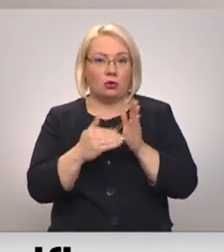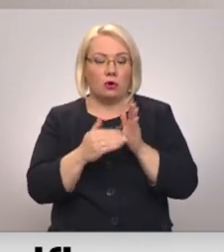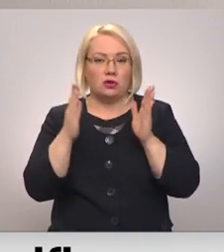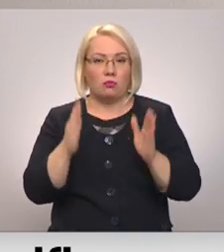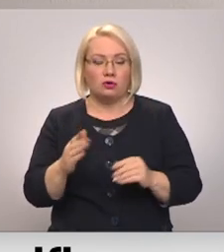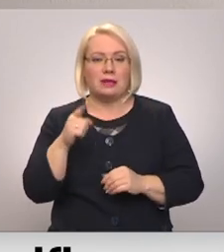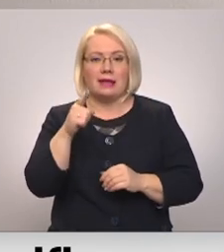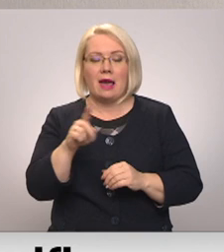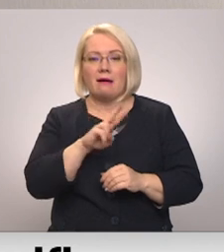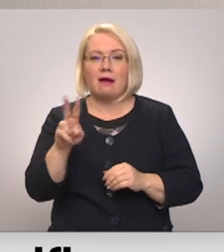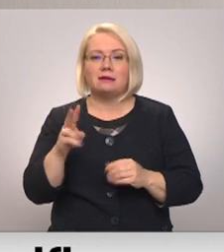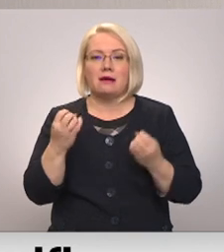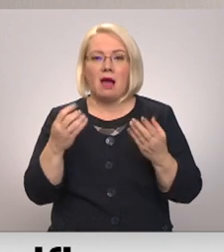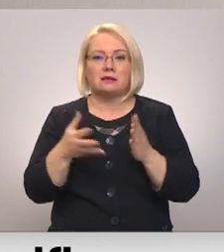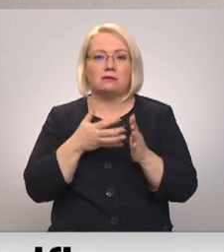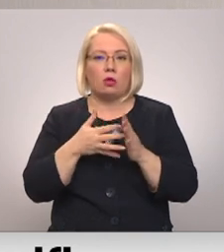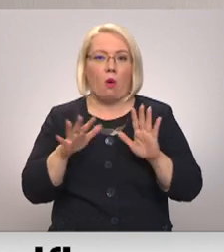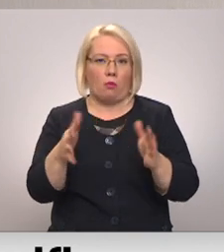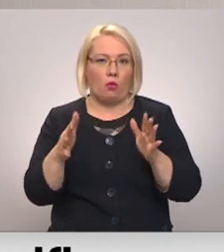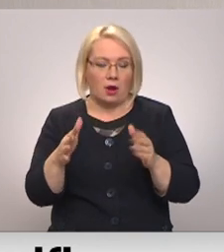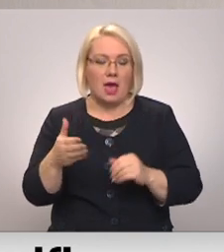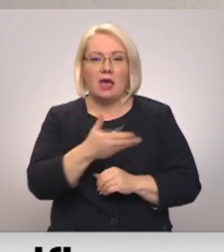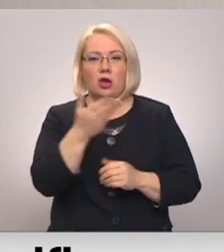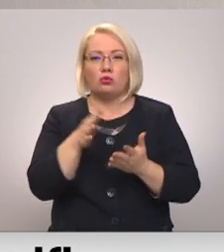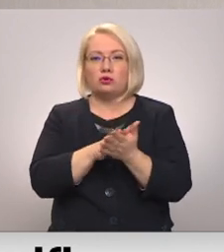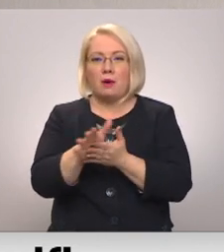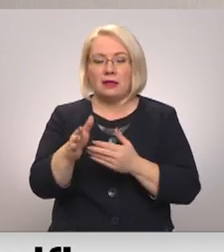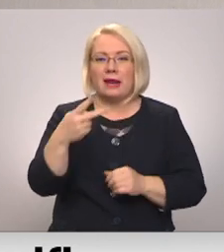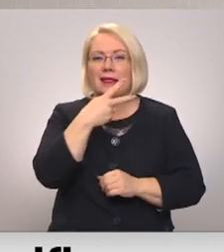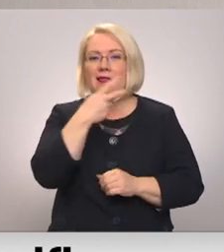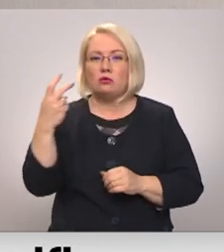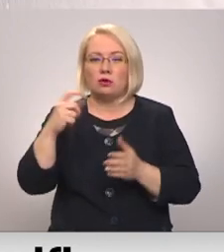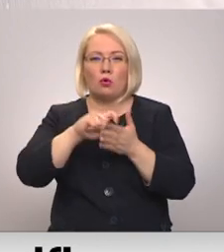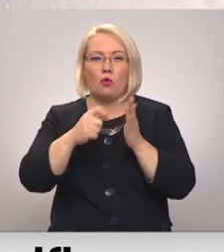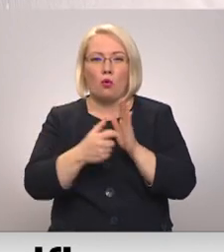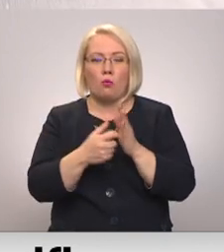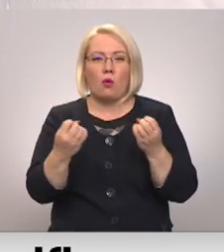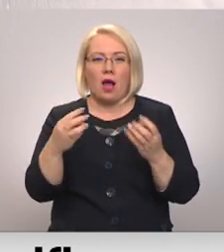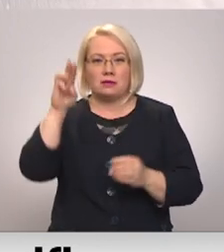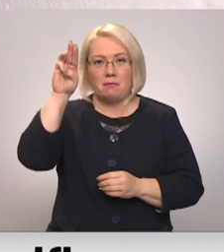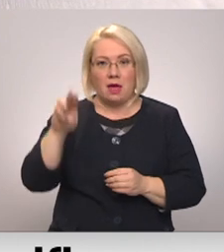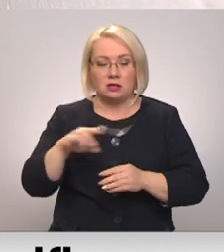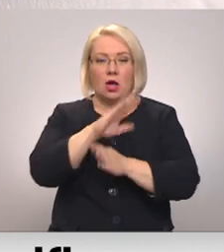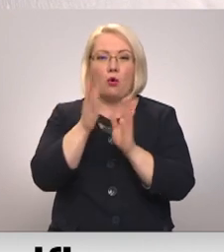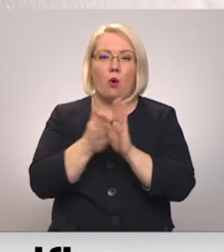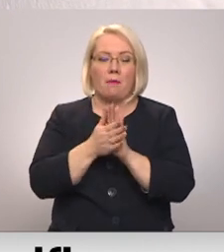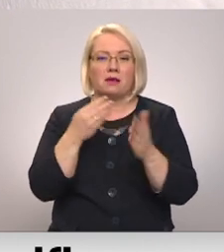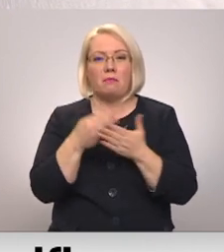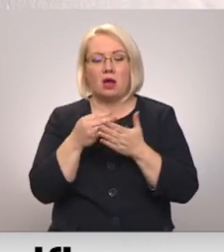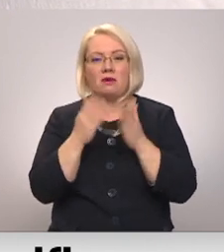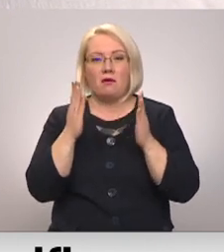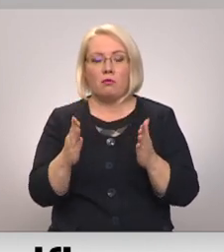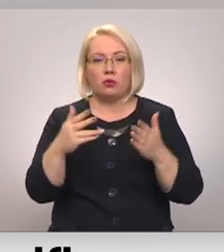ir tie, kas gāzi izmanto apkurei. Ja jūs patērējat 200 kubikmetrus gāzes mēnesī, tad kopējas maksājums var pieaugt no